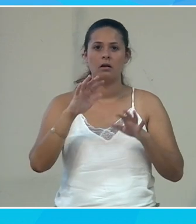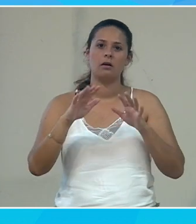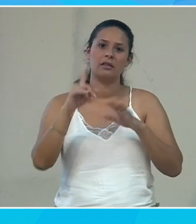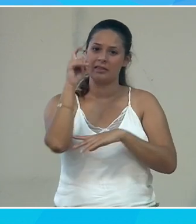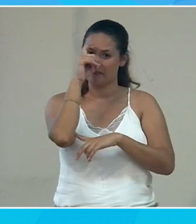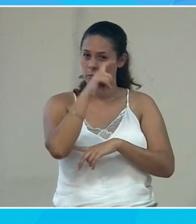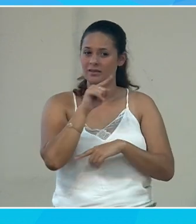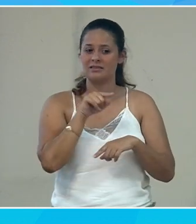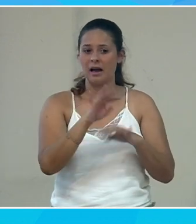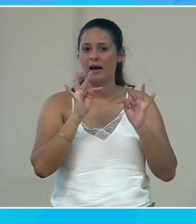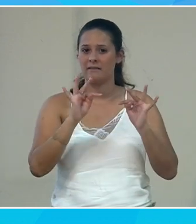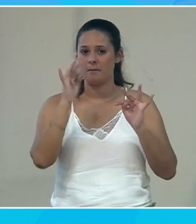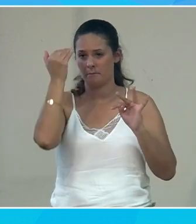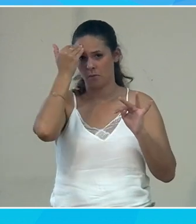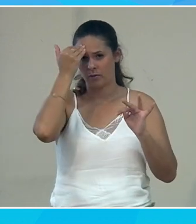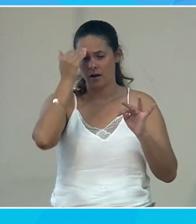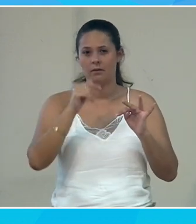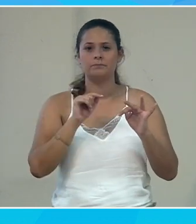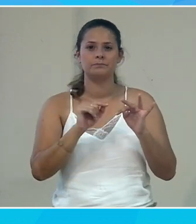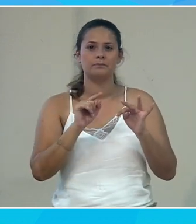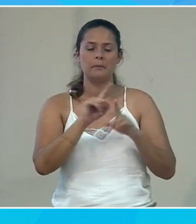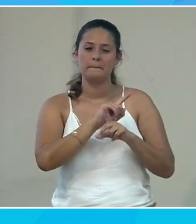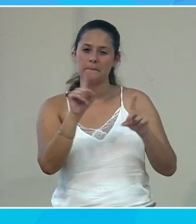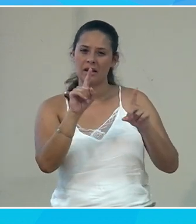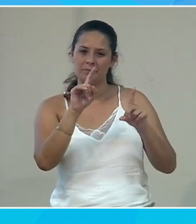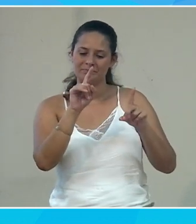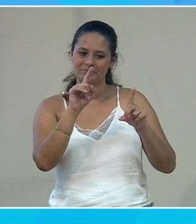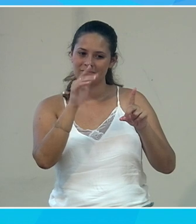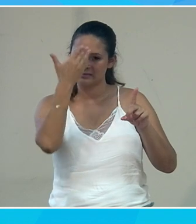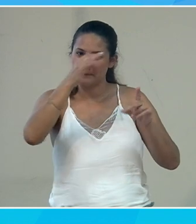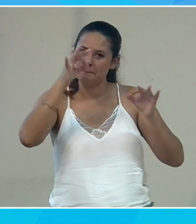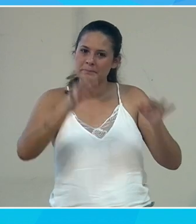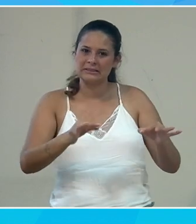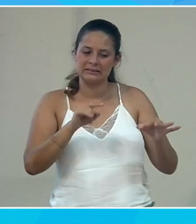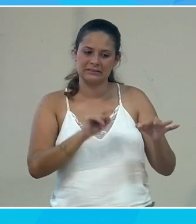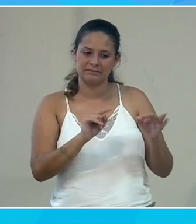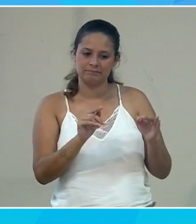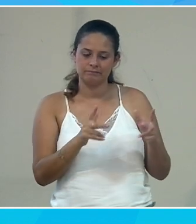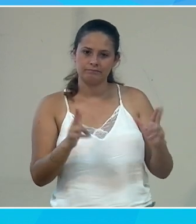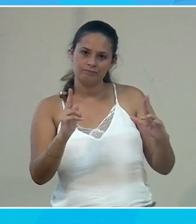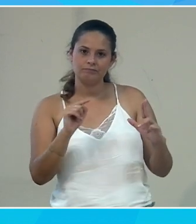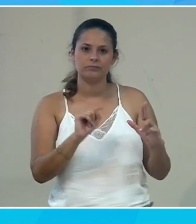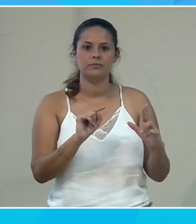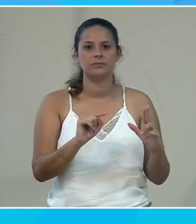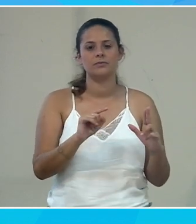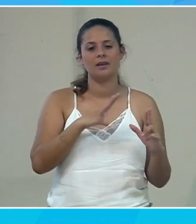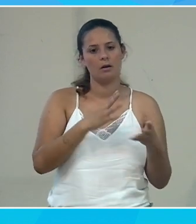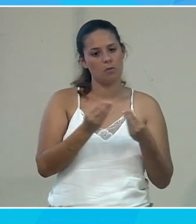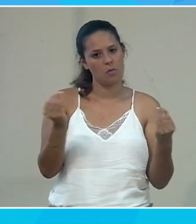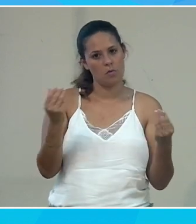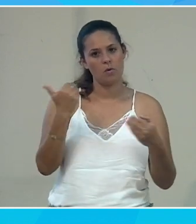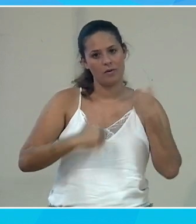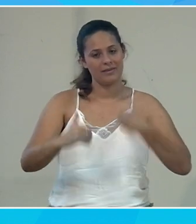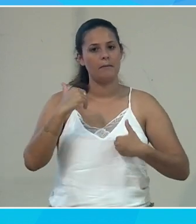difficulté, c'est que ce handicap mental est pas mesuré, maîtrisé, et au-delà de ce handicap mental, on a quand même aussi beaucoup de